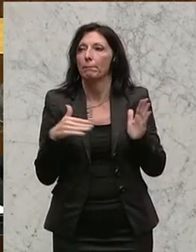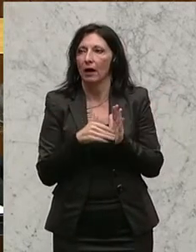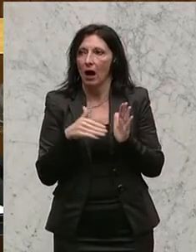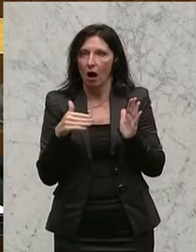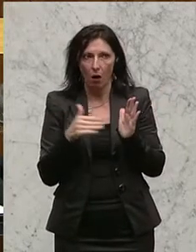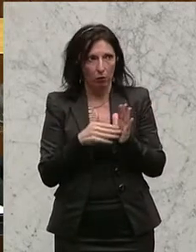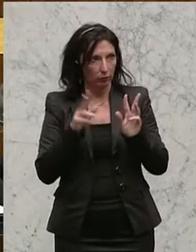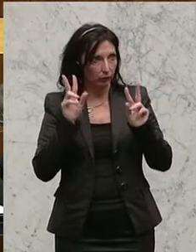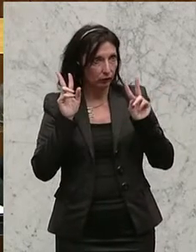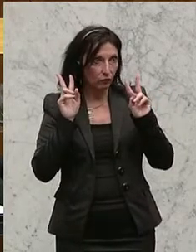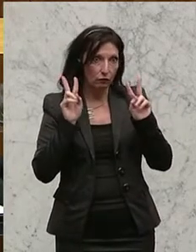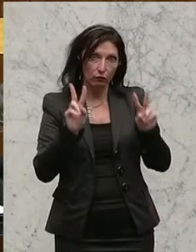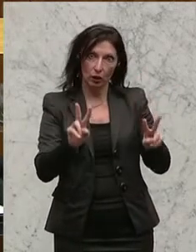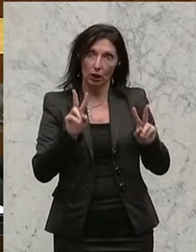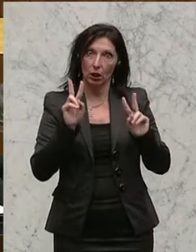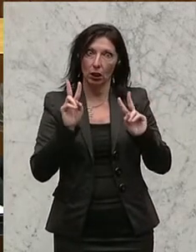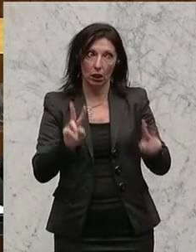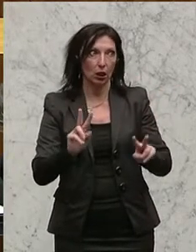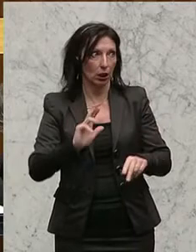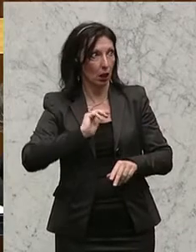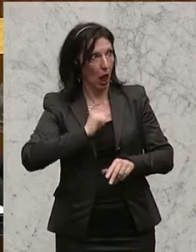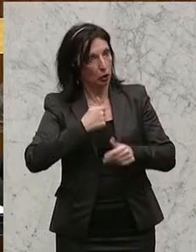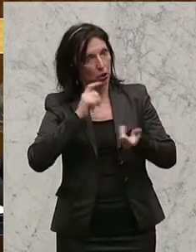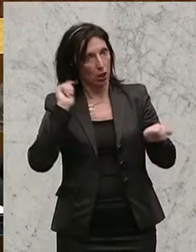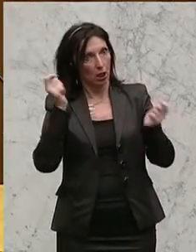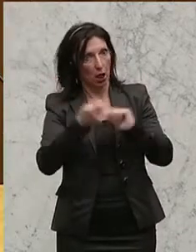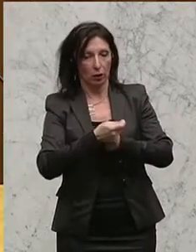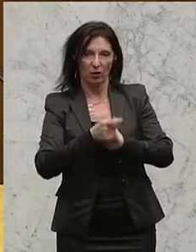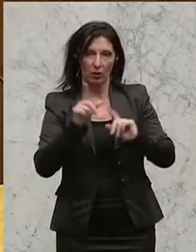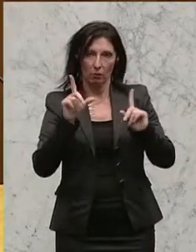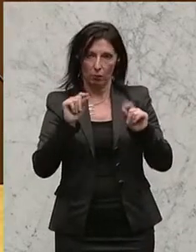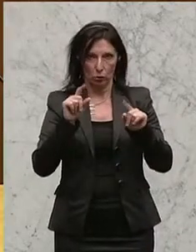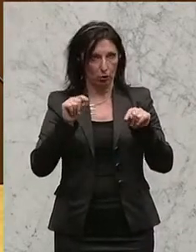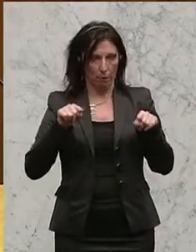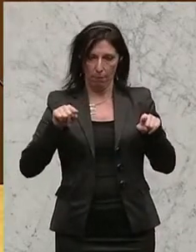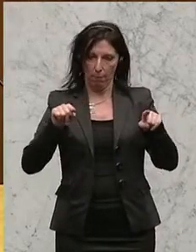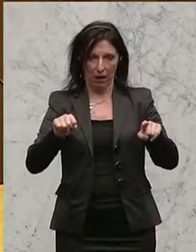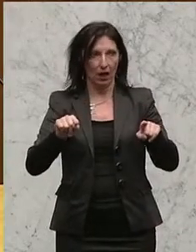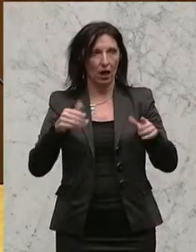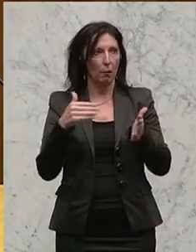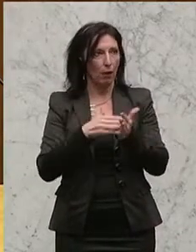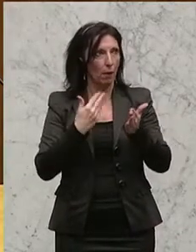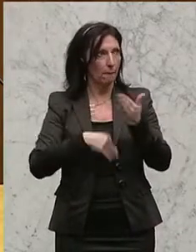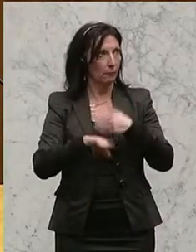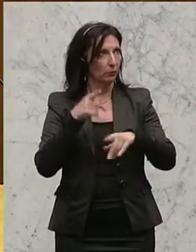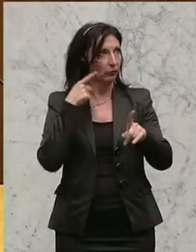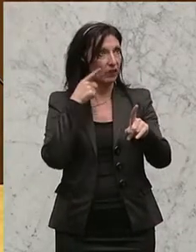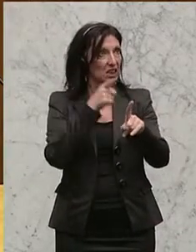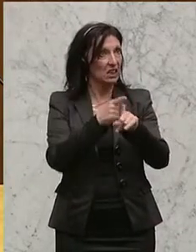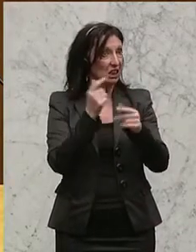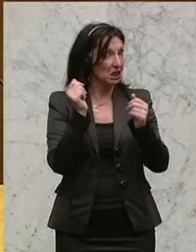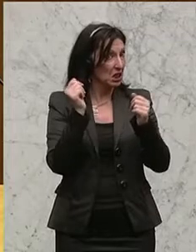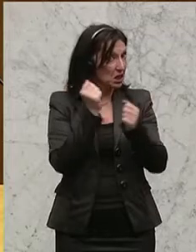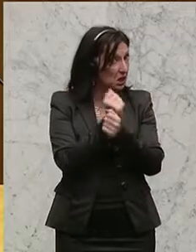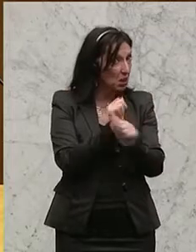Paradigmenwechsels. Das heißt, man müsste auch dann parallel mehr die direkte Demokratie mit einführen,